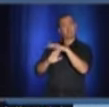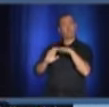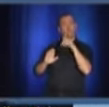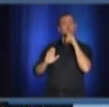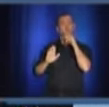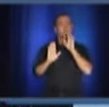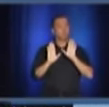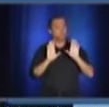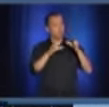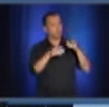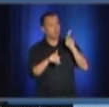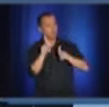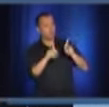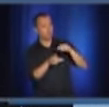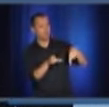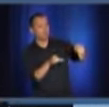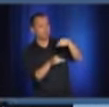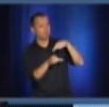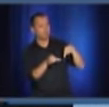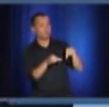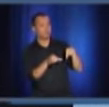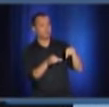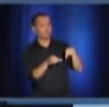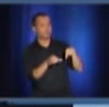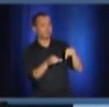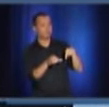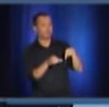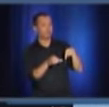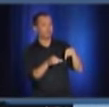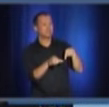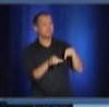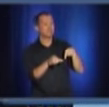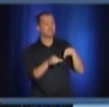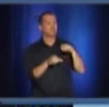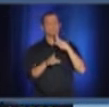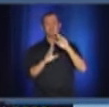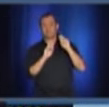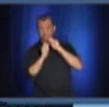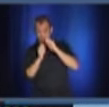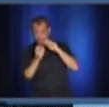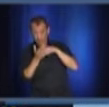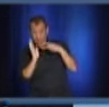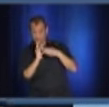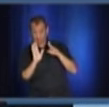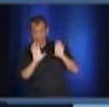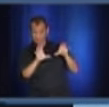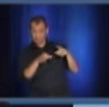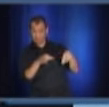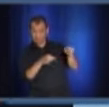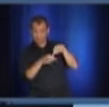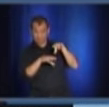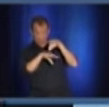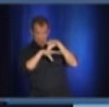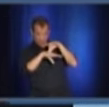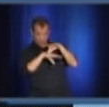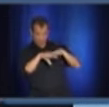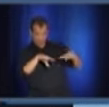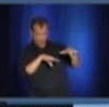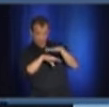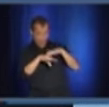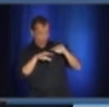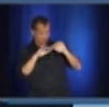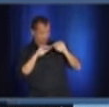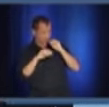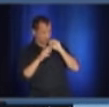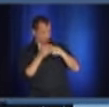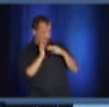'identifier des secteurs de facteurs de risque. Question. Donc, vous voulez dire de façon géographique ou... Réponse.